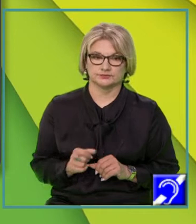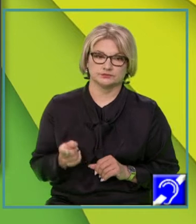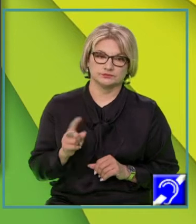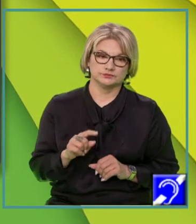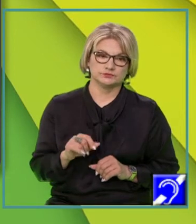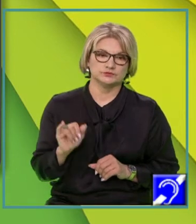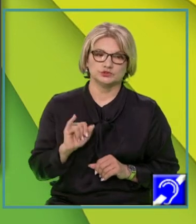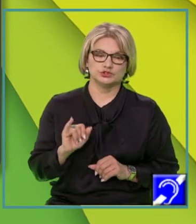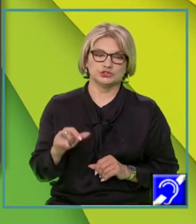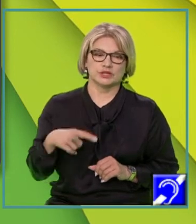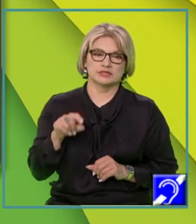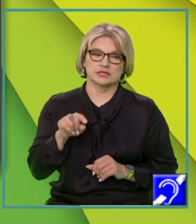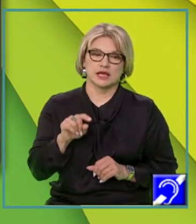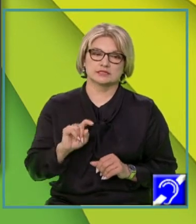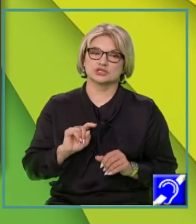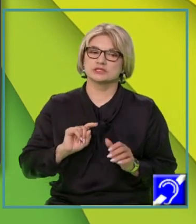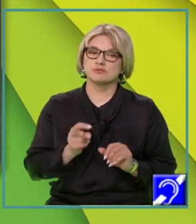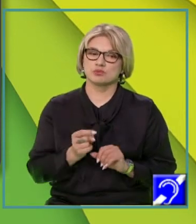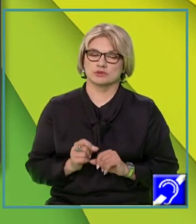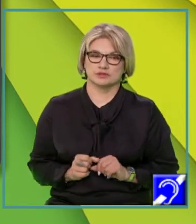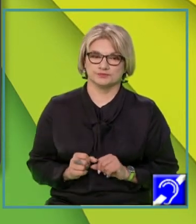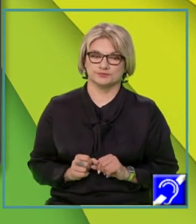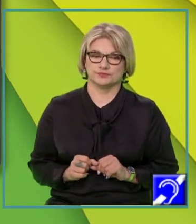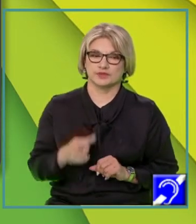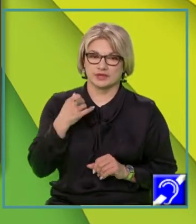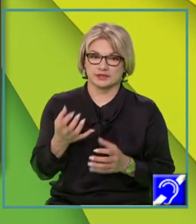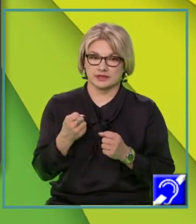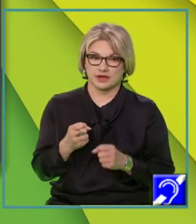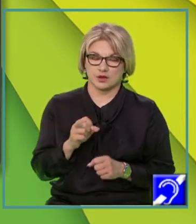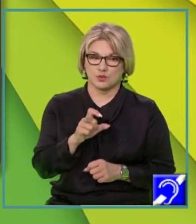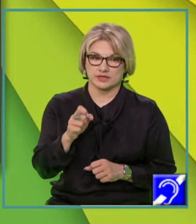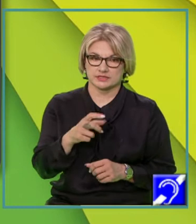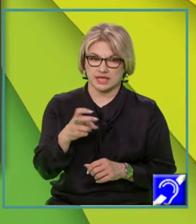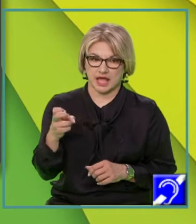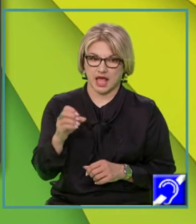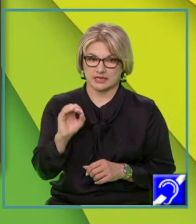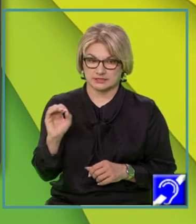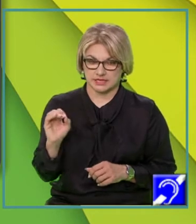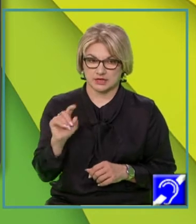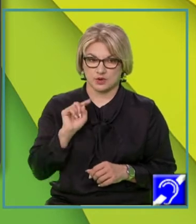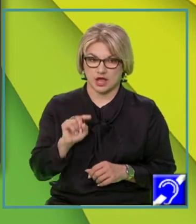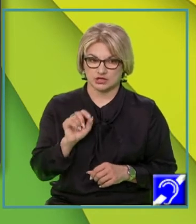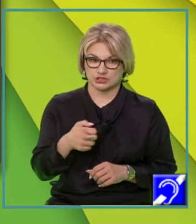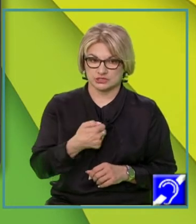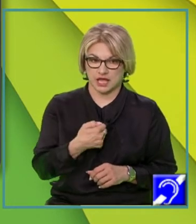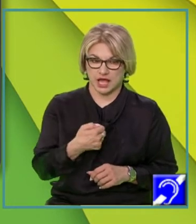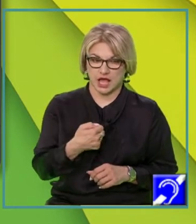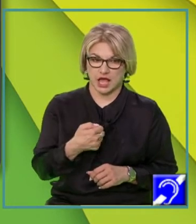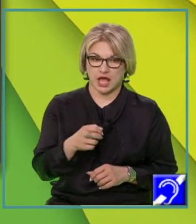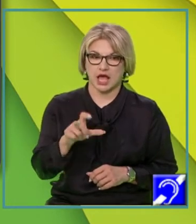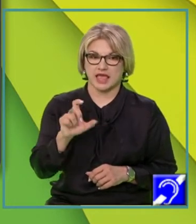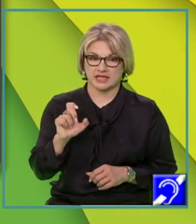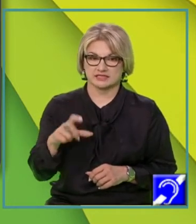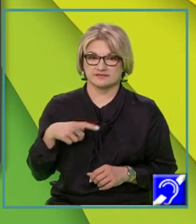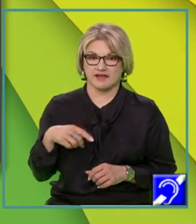Cine va fi acest punct? Atunci când iau X egal cu 0, acest AX va